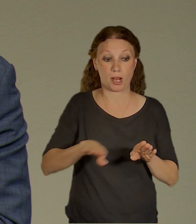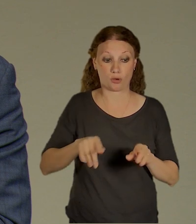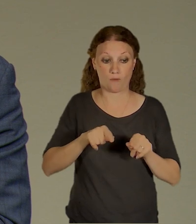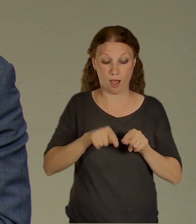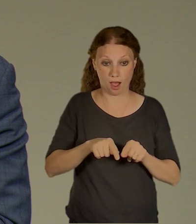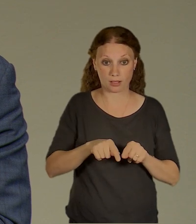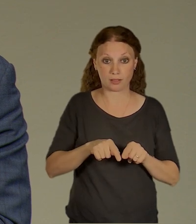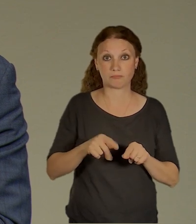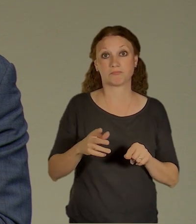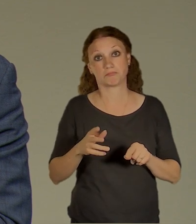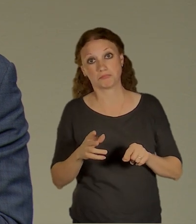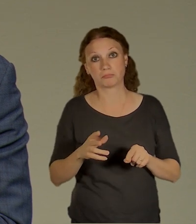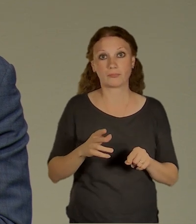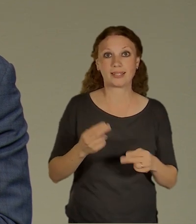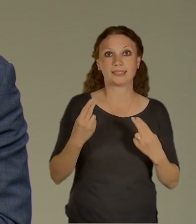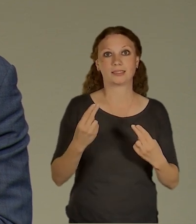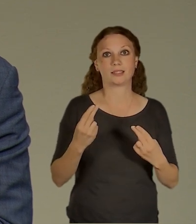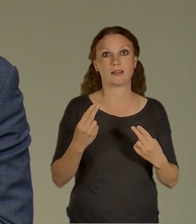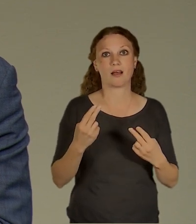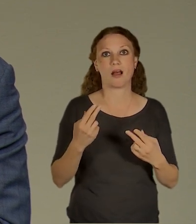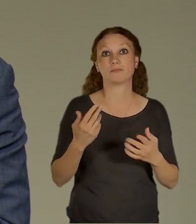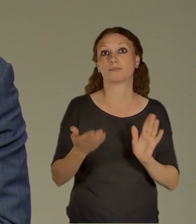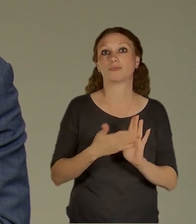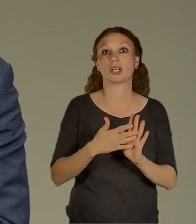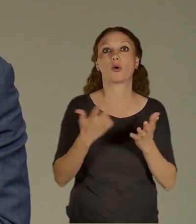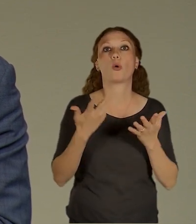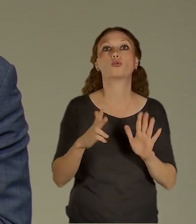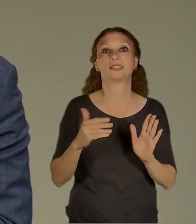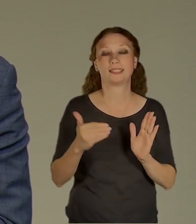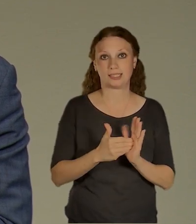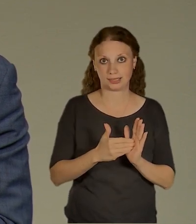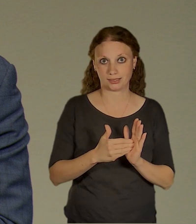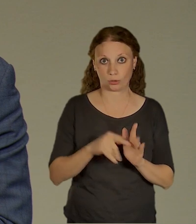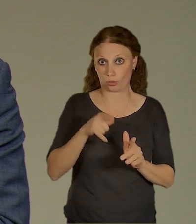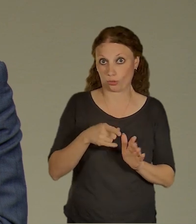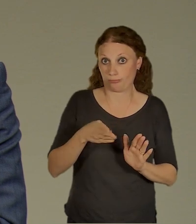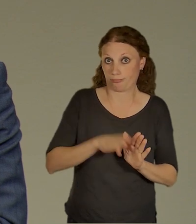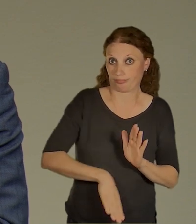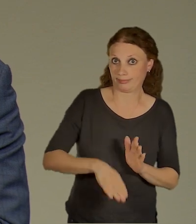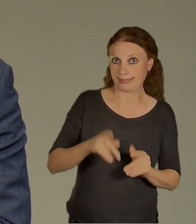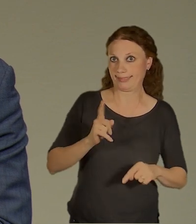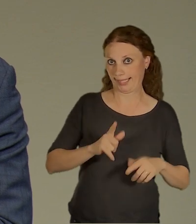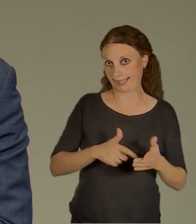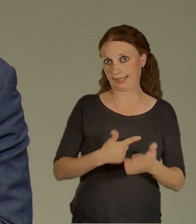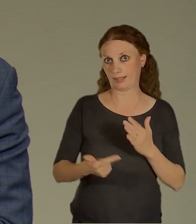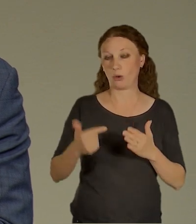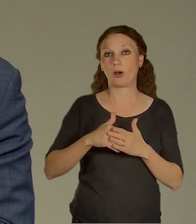plus R parkovišti je v parkovacím domě stojí třeba 800 tisíc, to jako nejsou úplně levný peníze a teď si vemte, že to platíte z pražského rozpočtu, ale